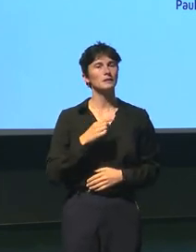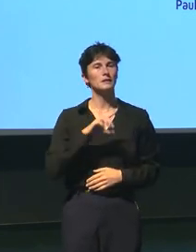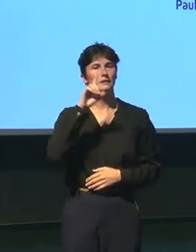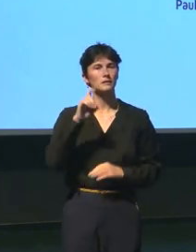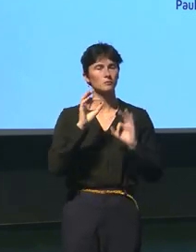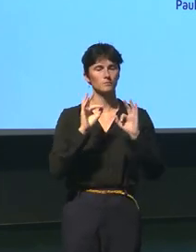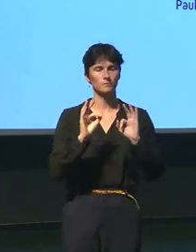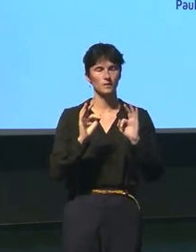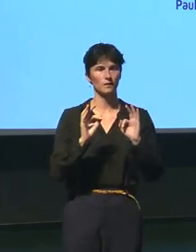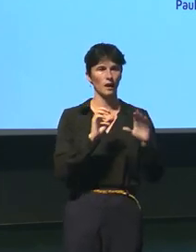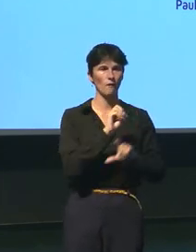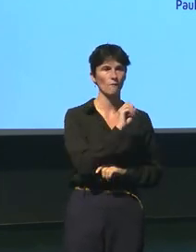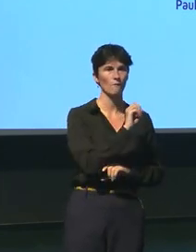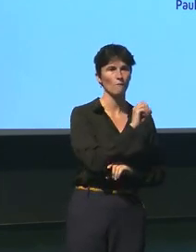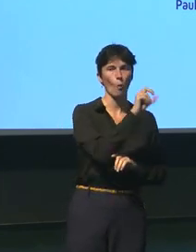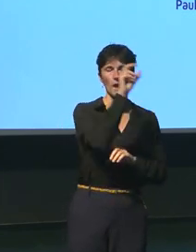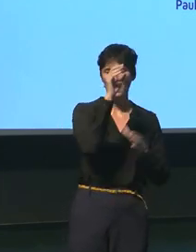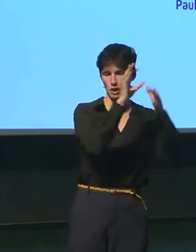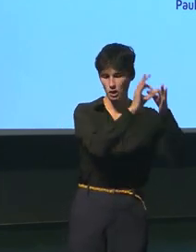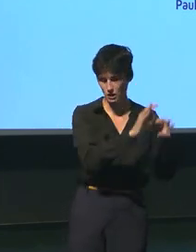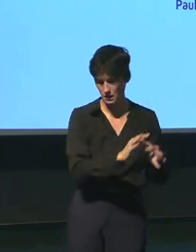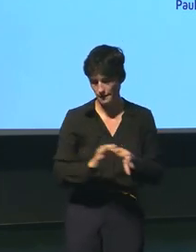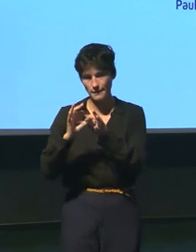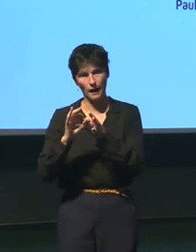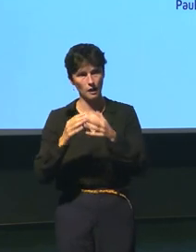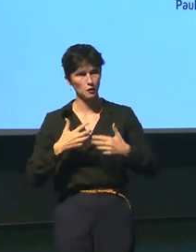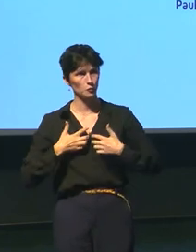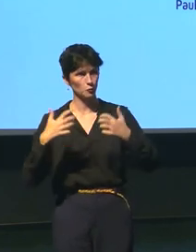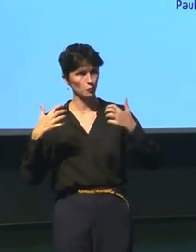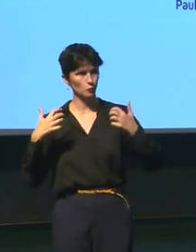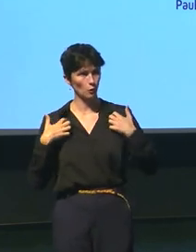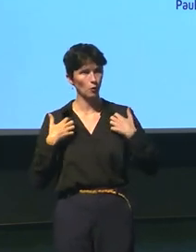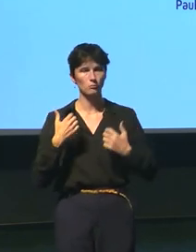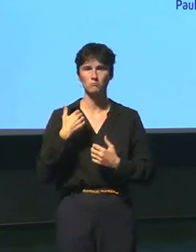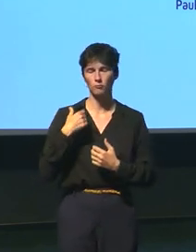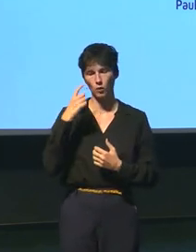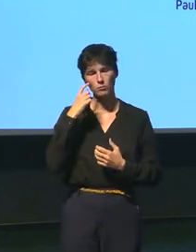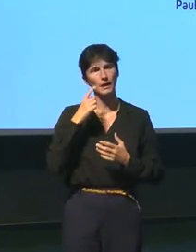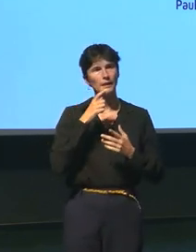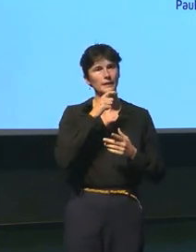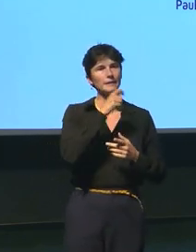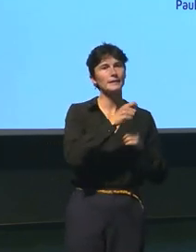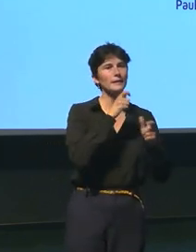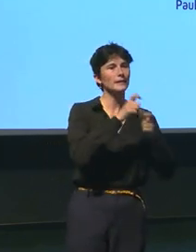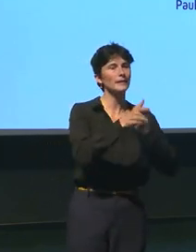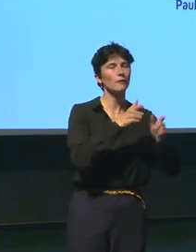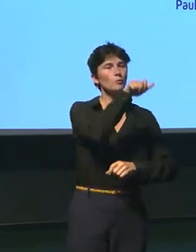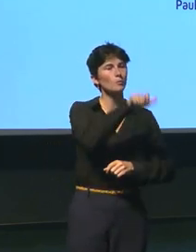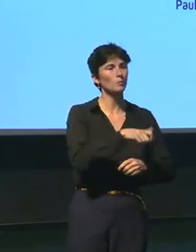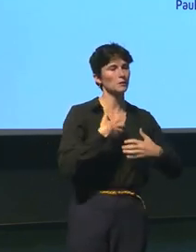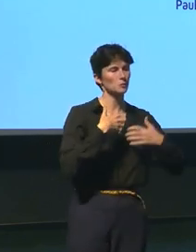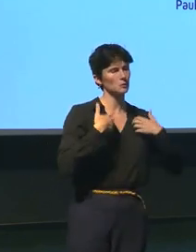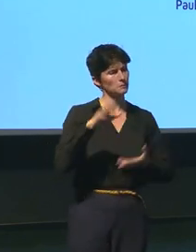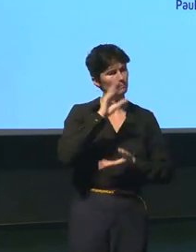relation entre le voyage et la science j'ai vu une interview il a pas longtemps une scientifique qui se posait la question de